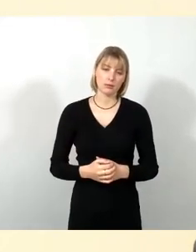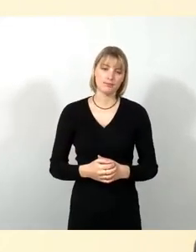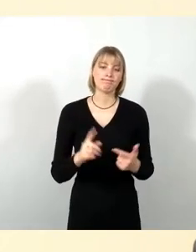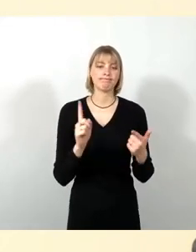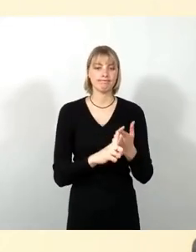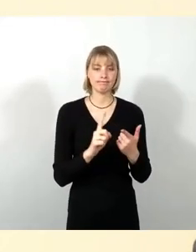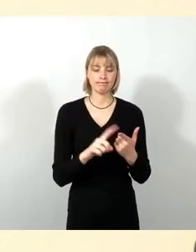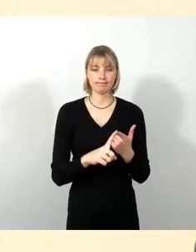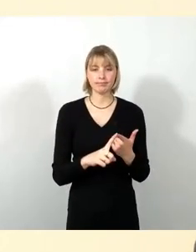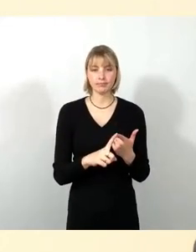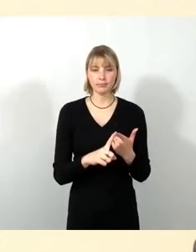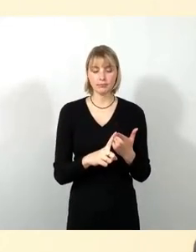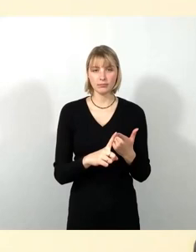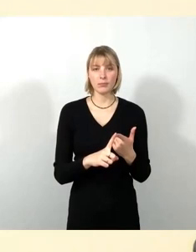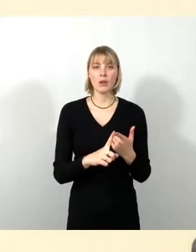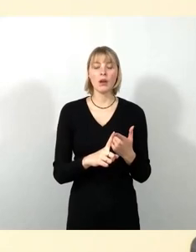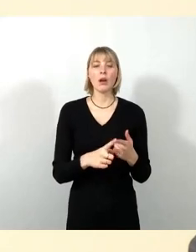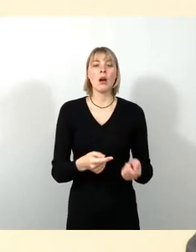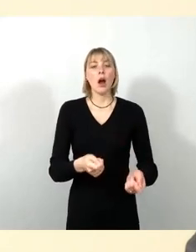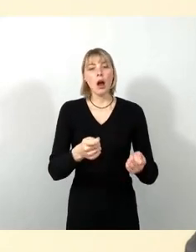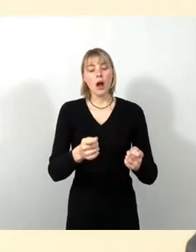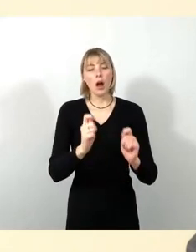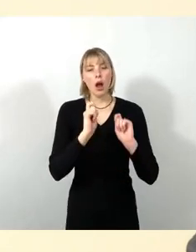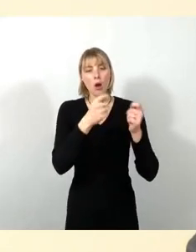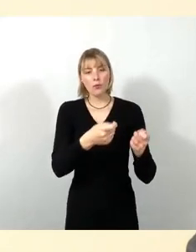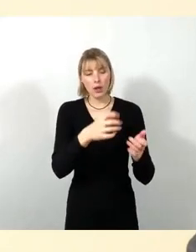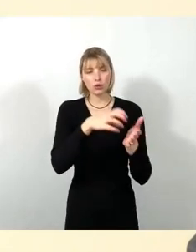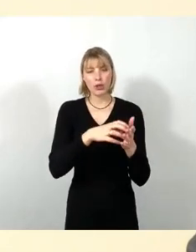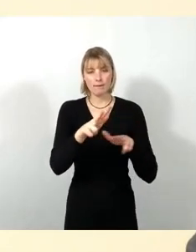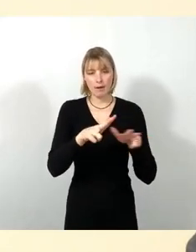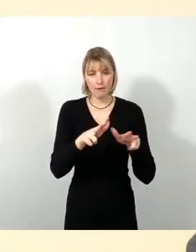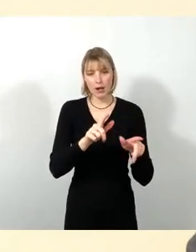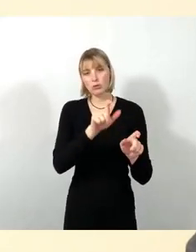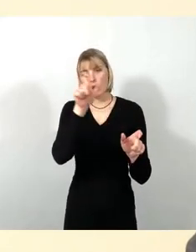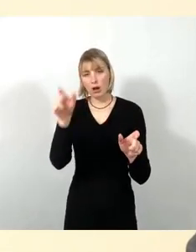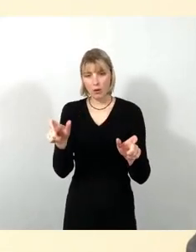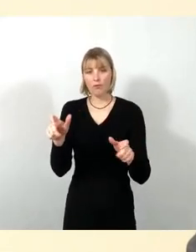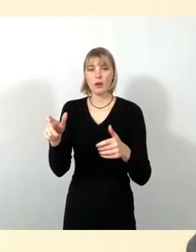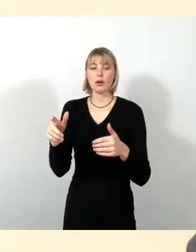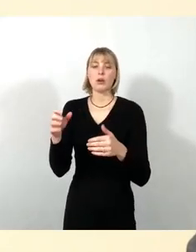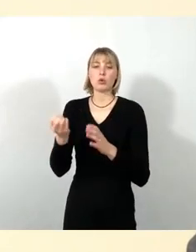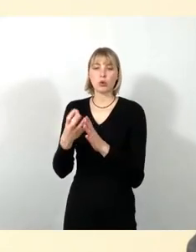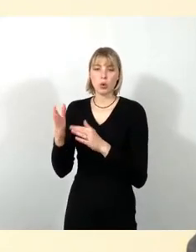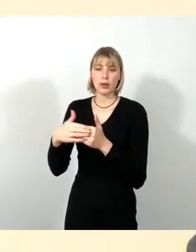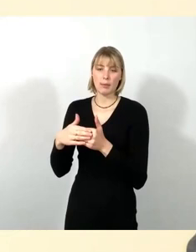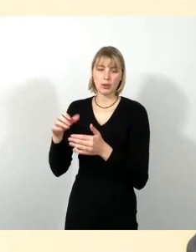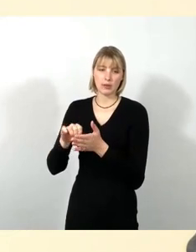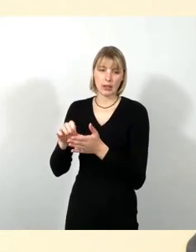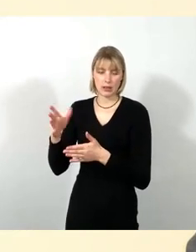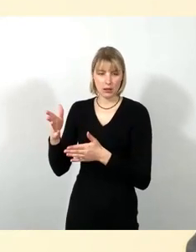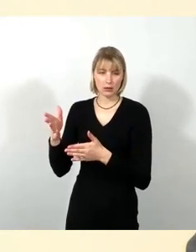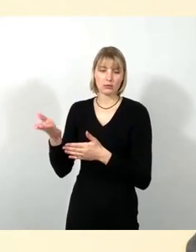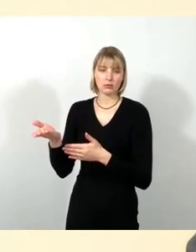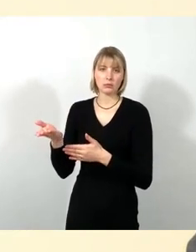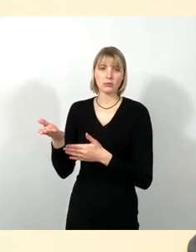war der Auftrag aus dem Stadtrat an die Verwaltung, Kultur- und Nachbarschaftszentren zu initiieren. Entsprechend gibt es eine verwaltungsinterne, ämterübergreifende